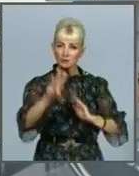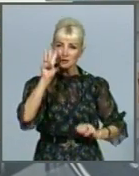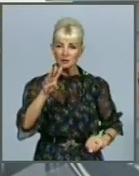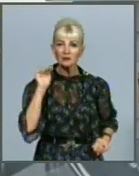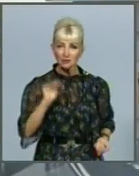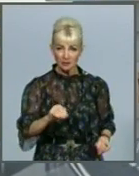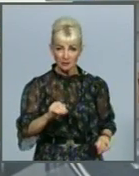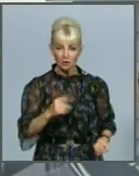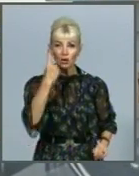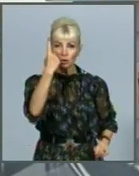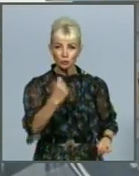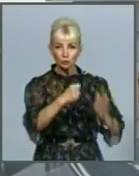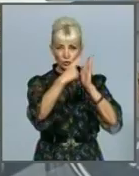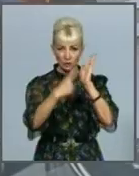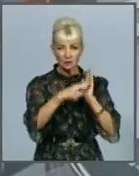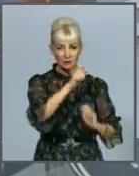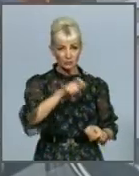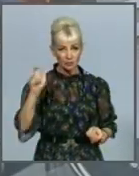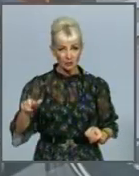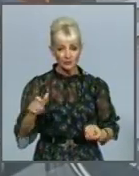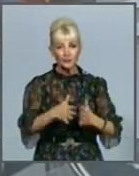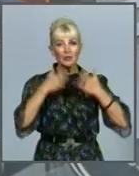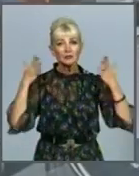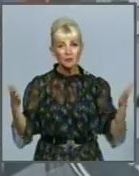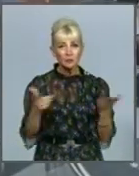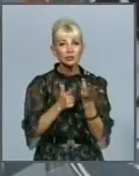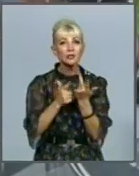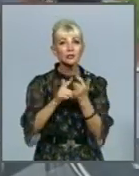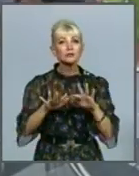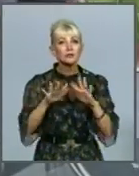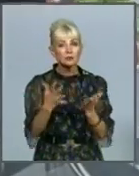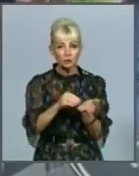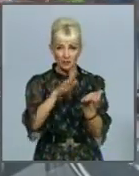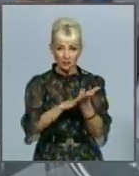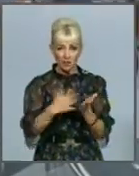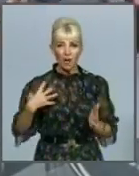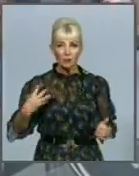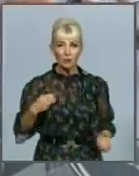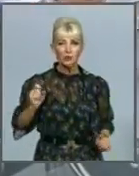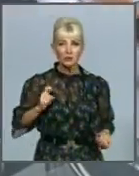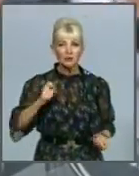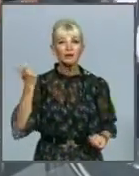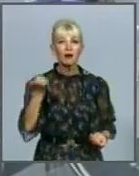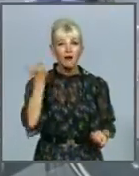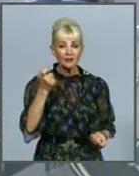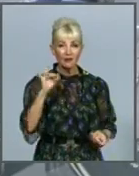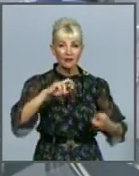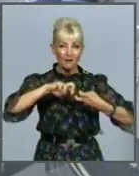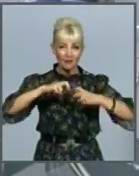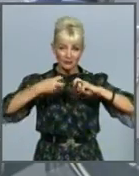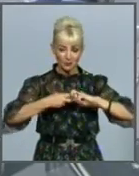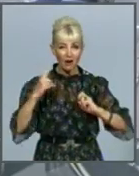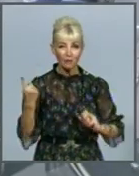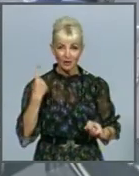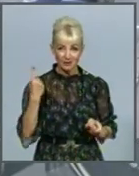116 людей. Найбільшу кількість випадків зареєстровано у Львівській, Одеській, Харківській та Івано-Франківській